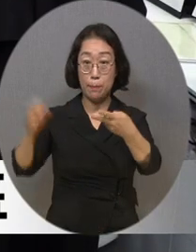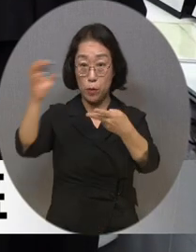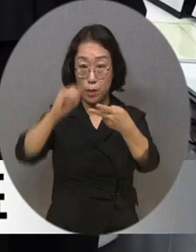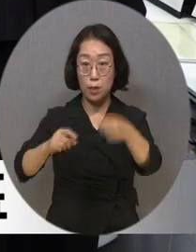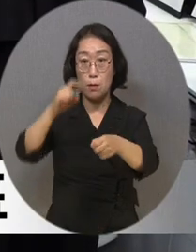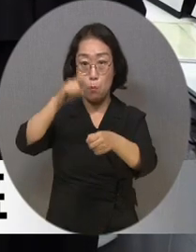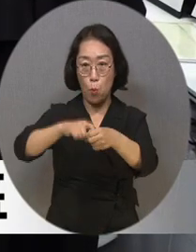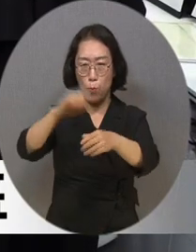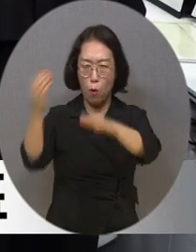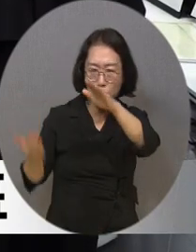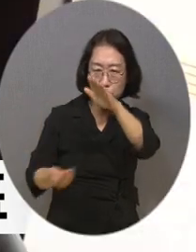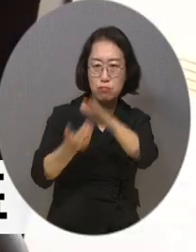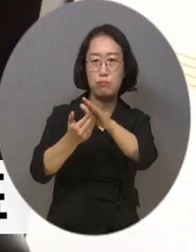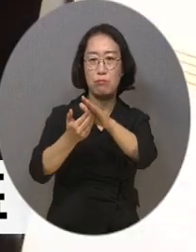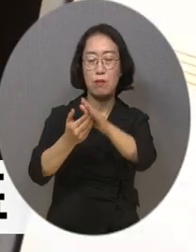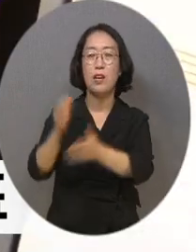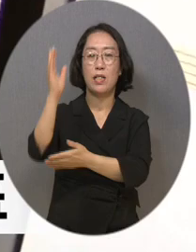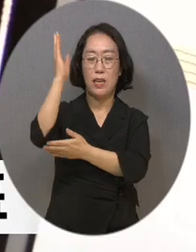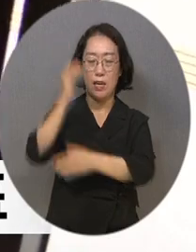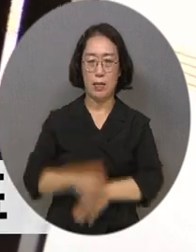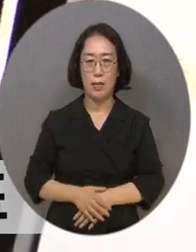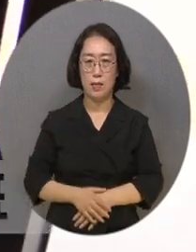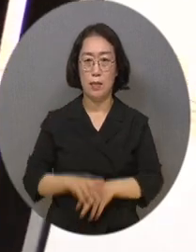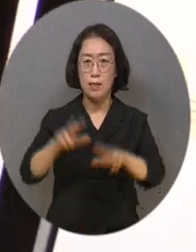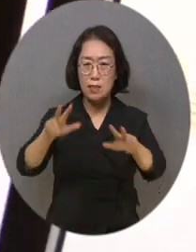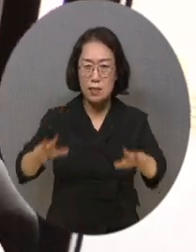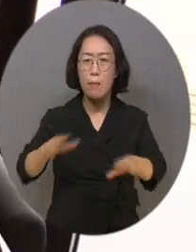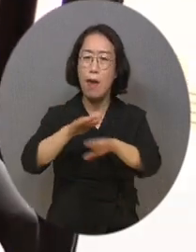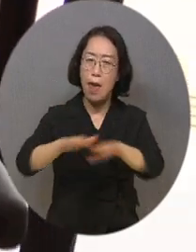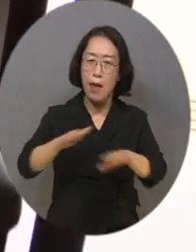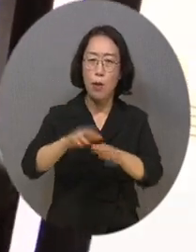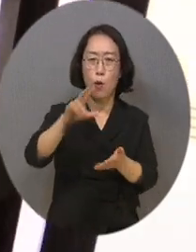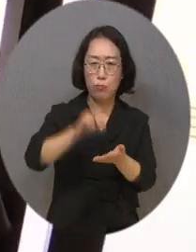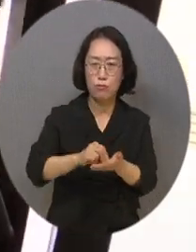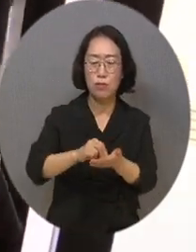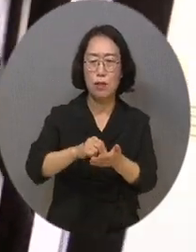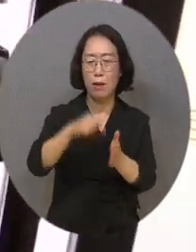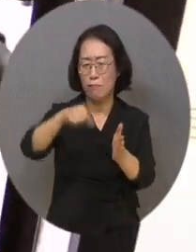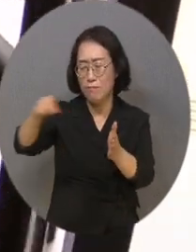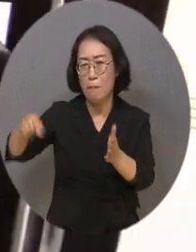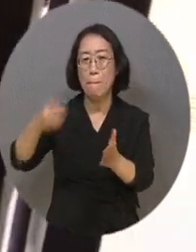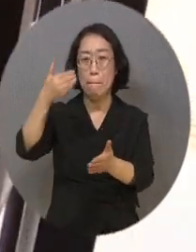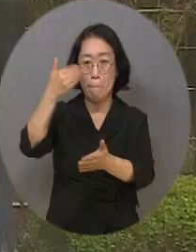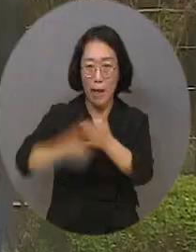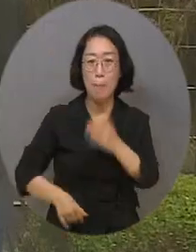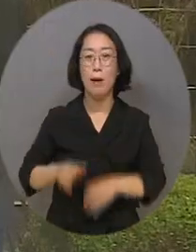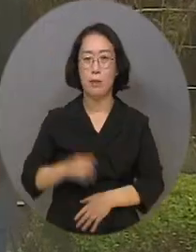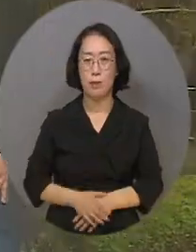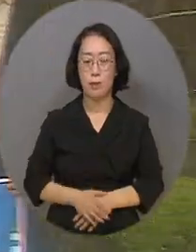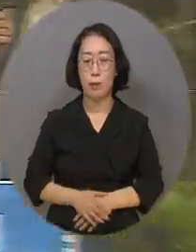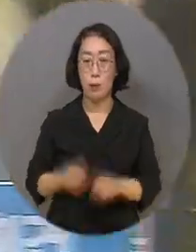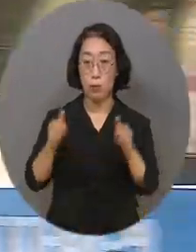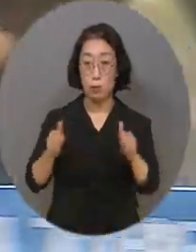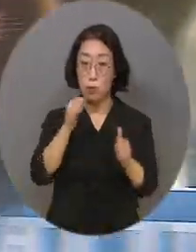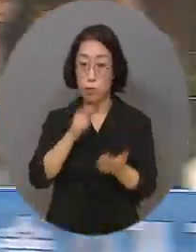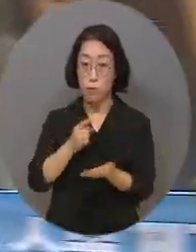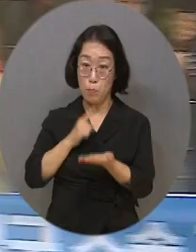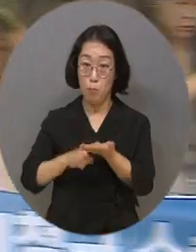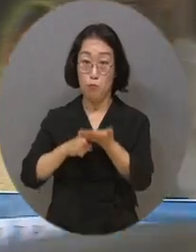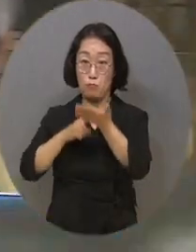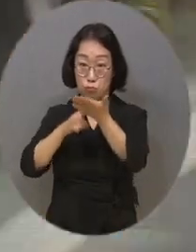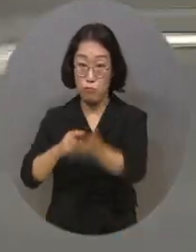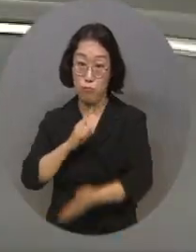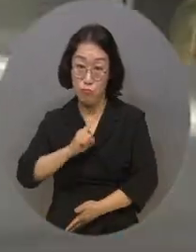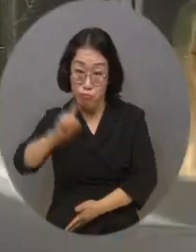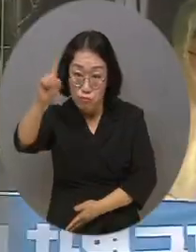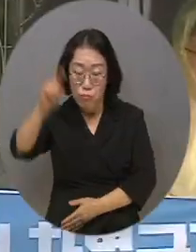늘리겠다는 계획입니다. 아직도 갈 길이 먼 장애인 이동권. 이번 소송이 모두가 차별 없이 편리하게